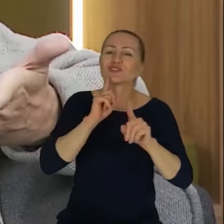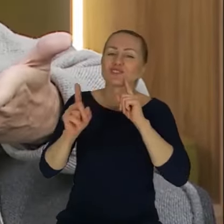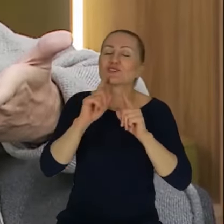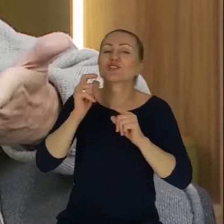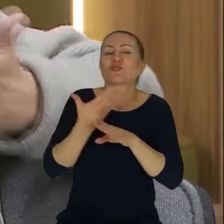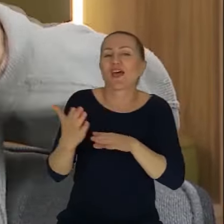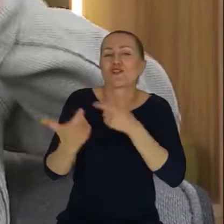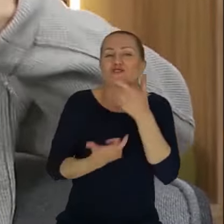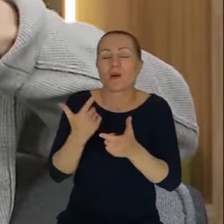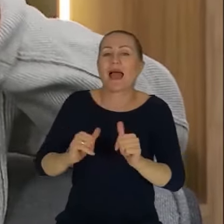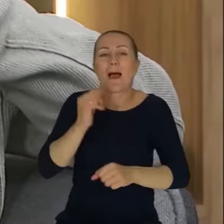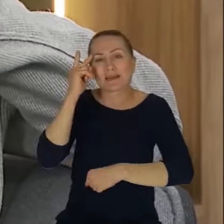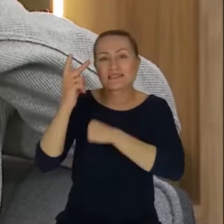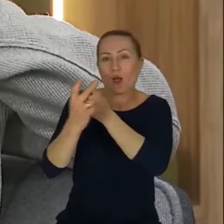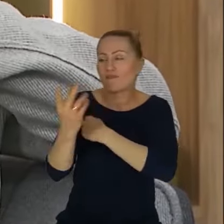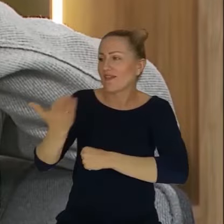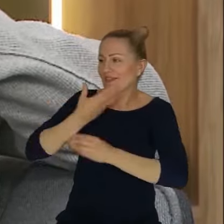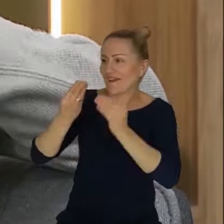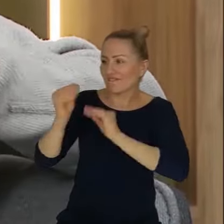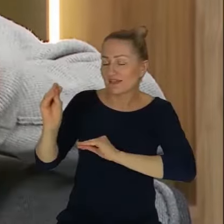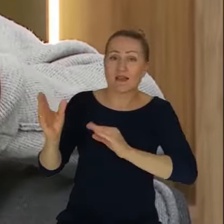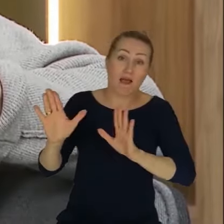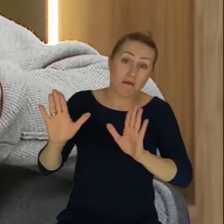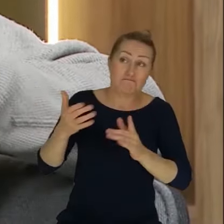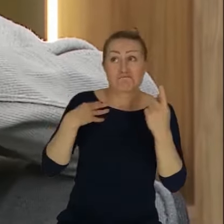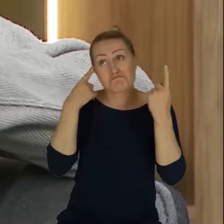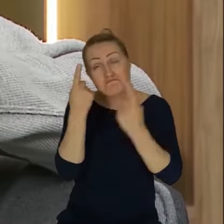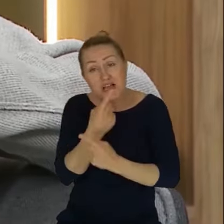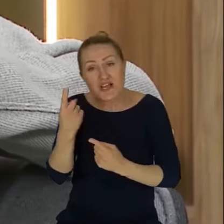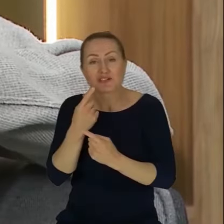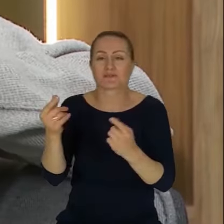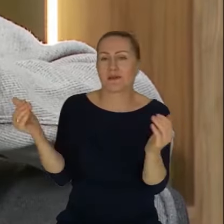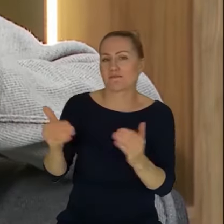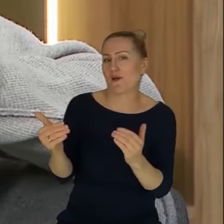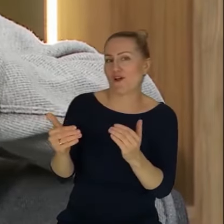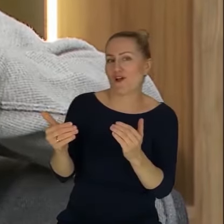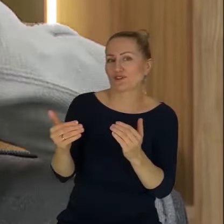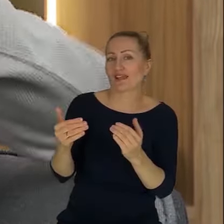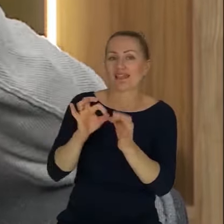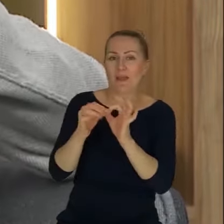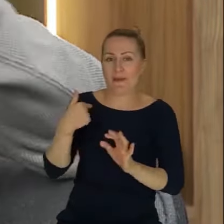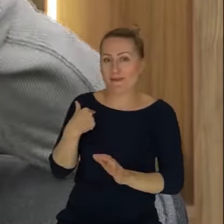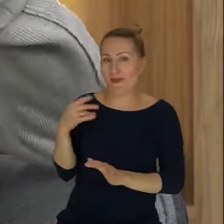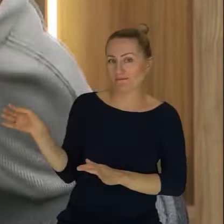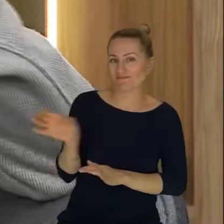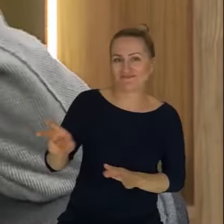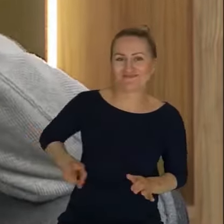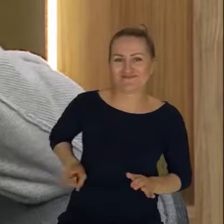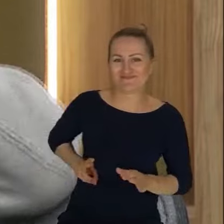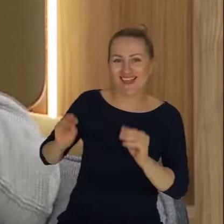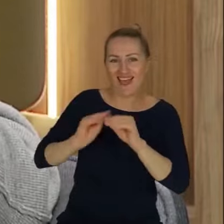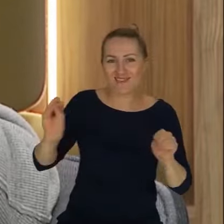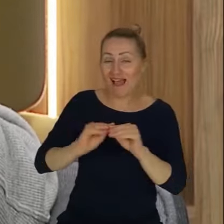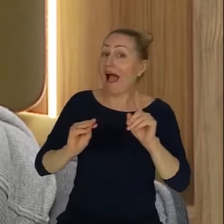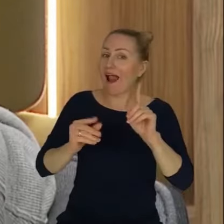wzrosło. To ja myślę, że trzeba było zrobić jeszcze jedną rzecz. Jakbym został ministrem edukacji, ale nie zostanę, to bym